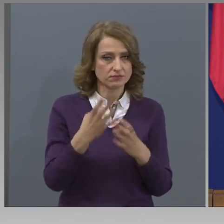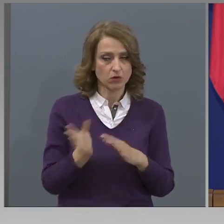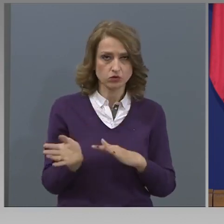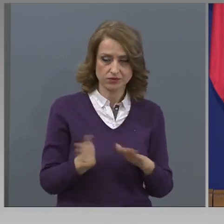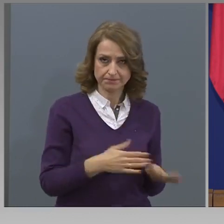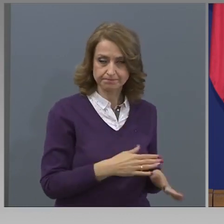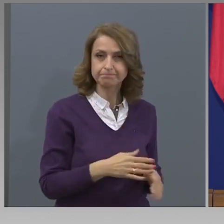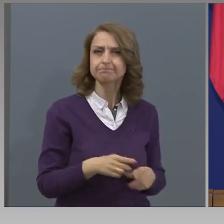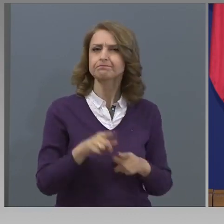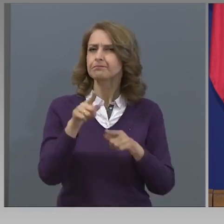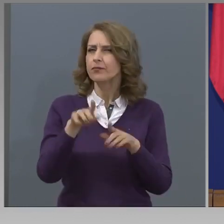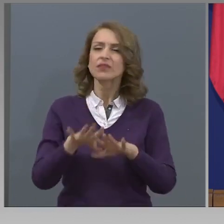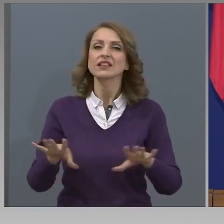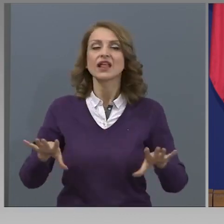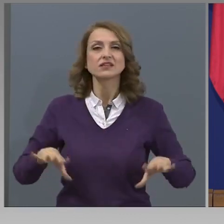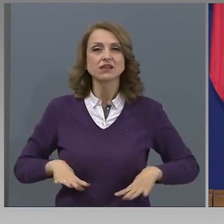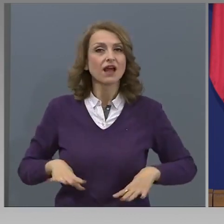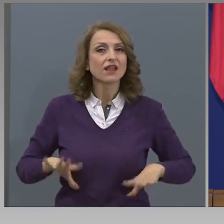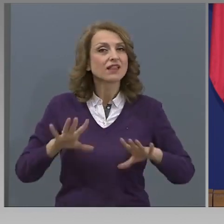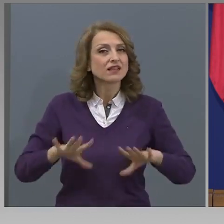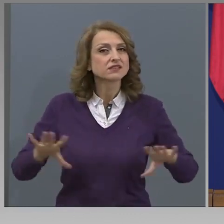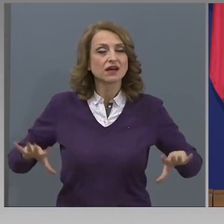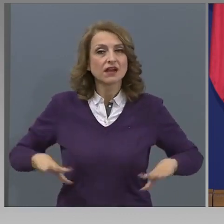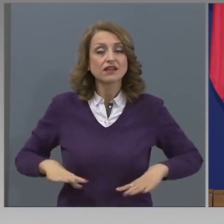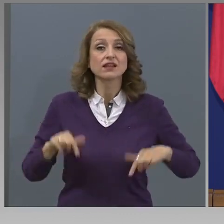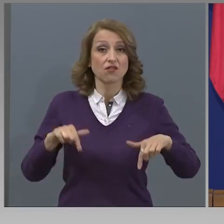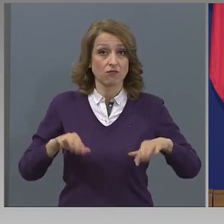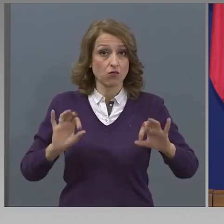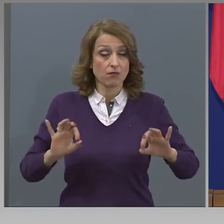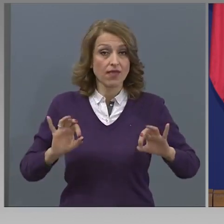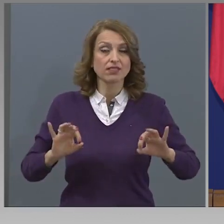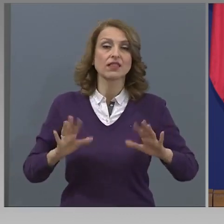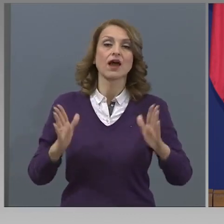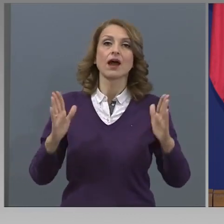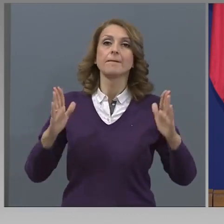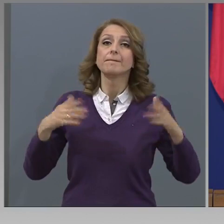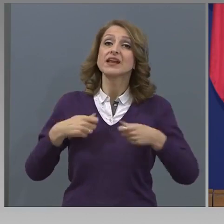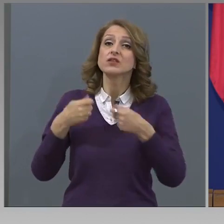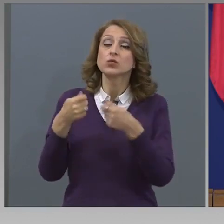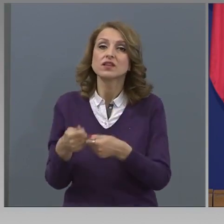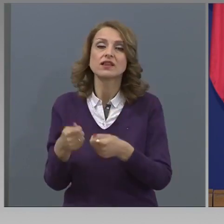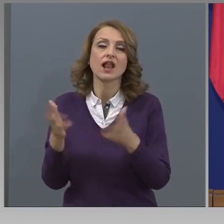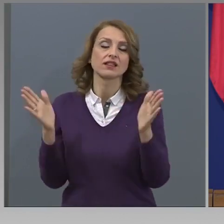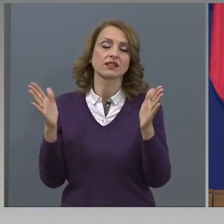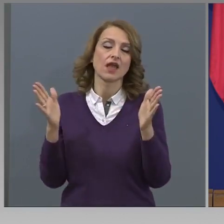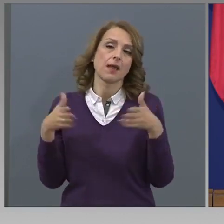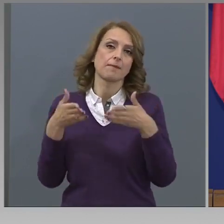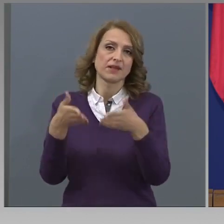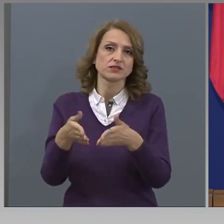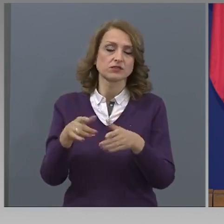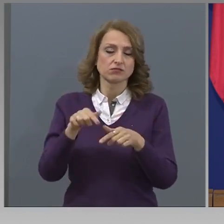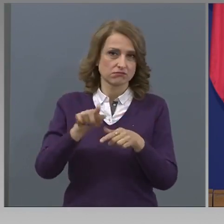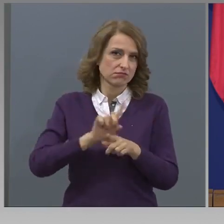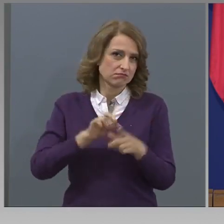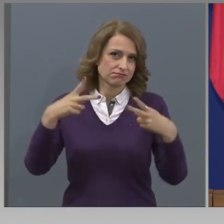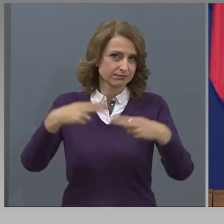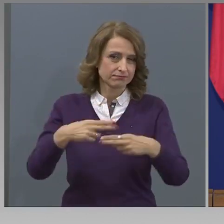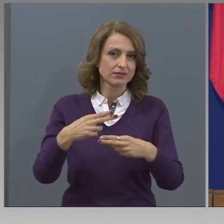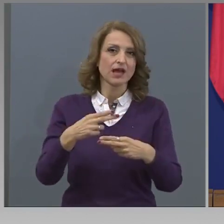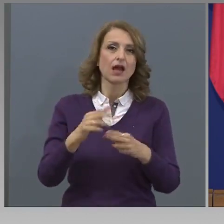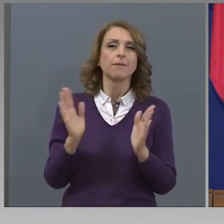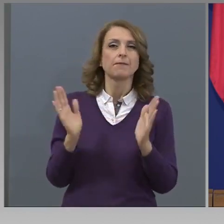пренудителния престой. По-малък е отпуска на непедалогическия персонал и